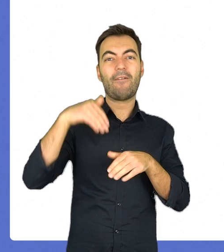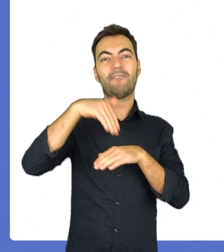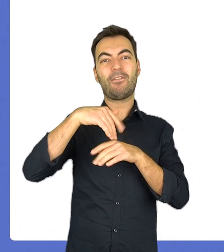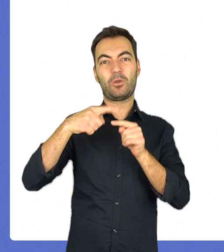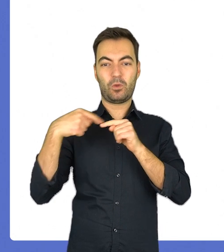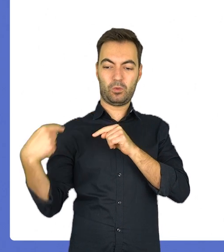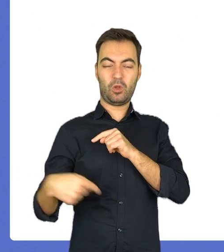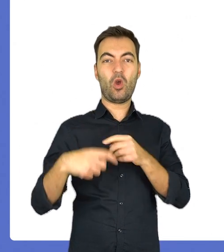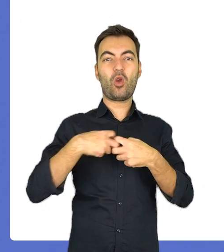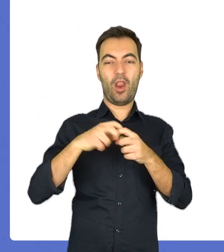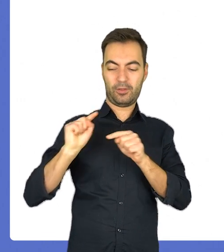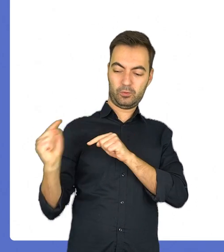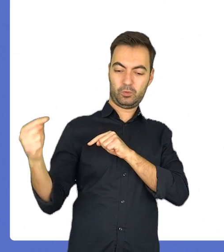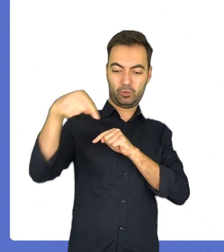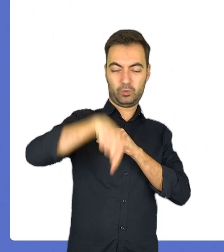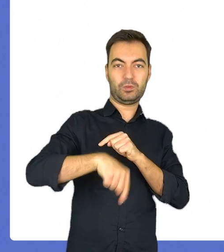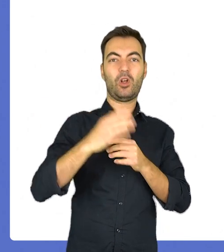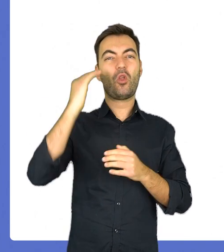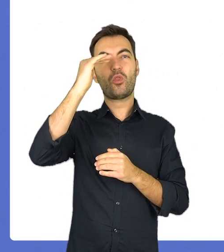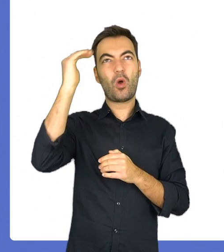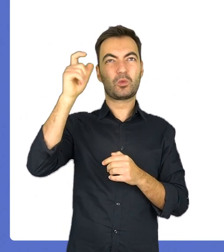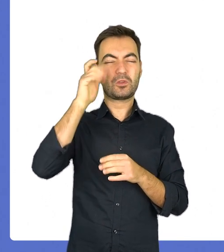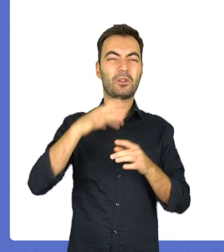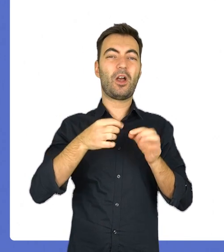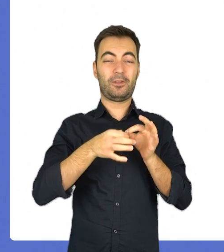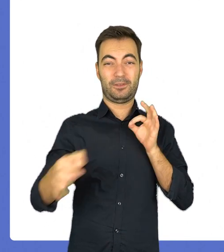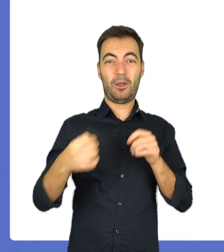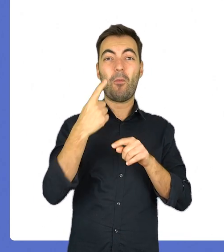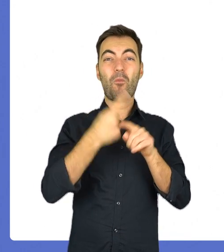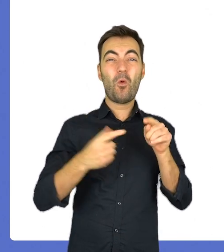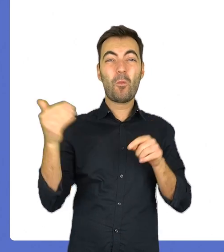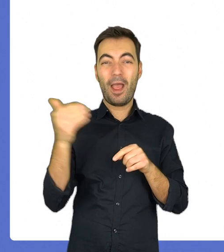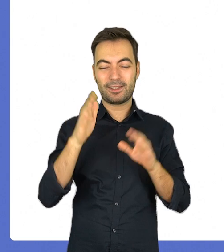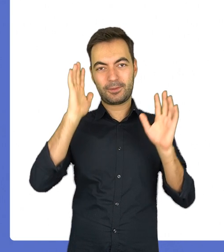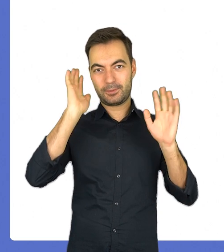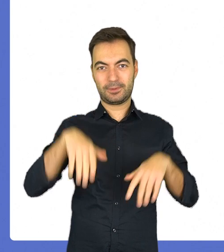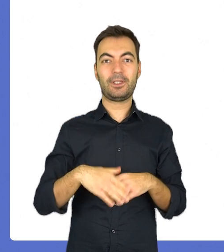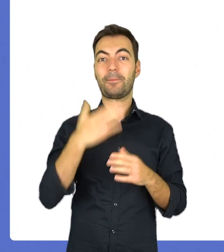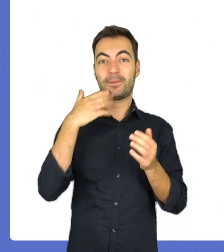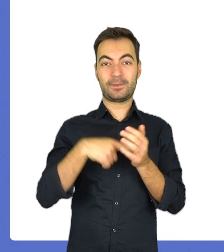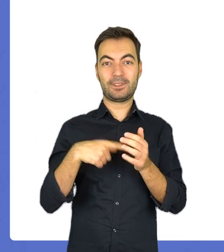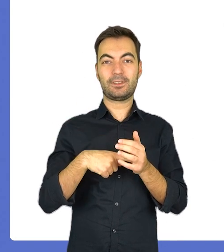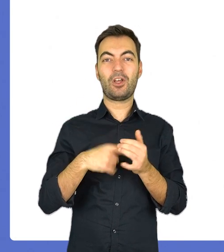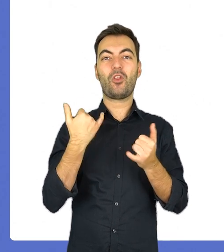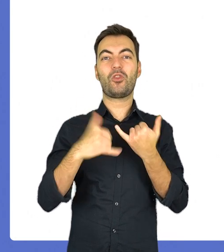wewnętrznej strony kolana. U dorosłej osoby ma długość pół metra. Bierze udział między innymi w zginaniu